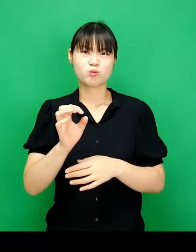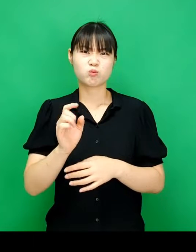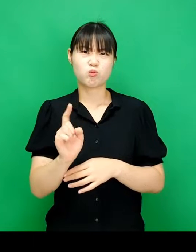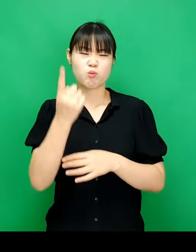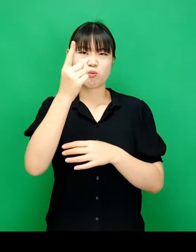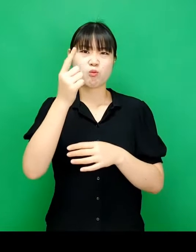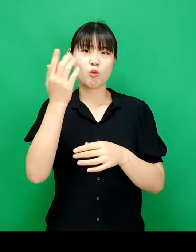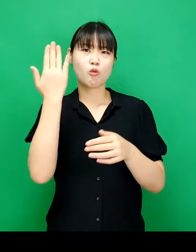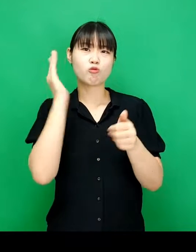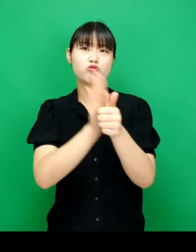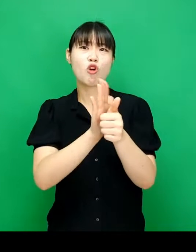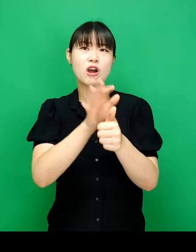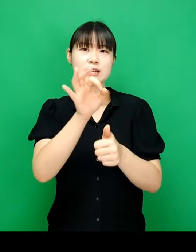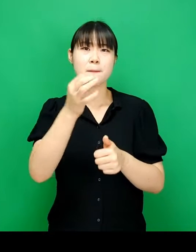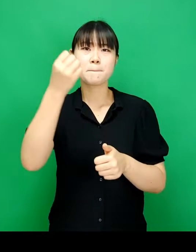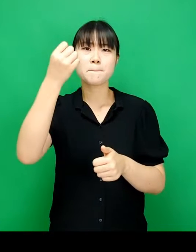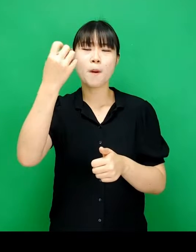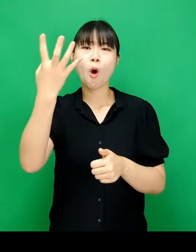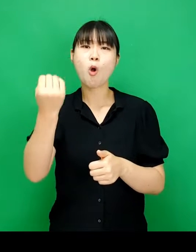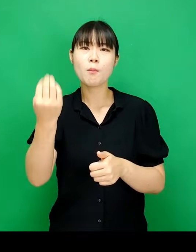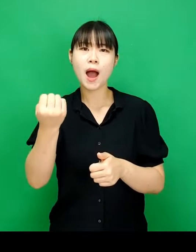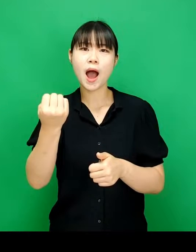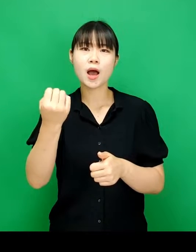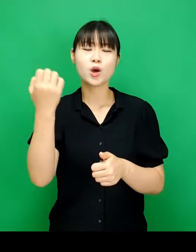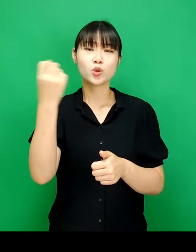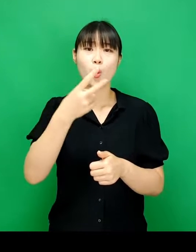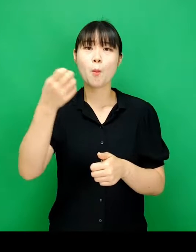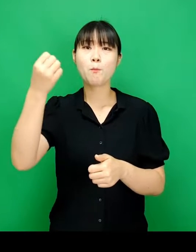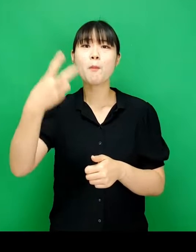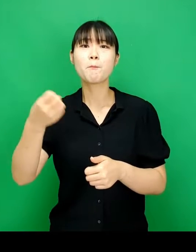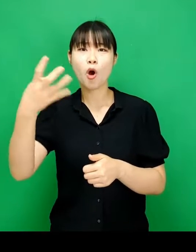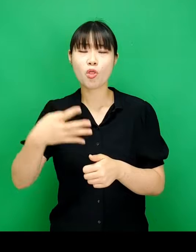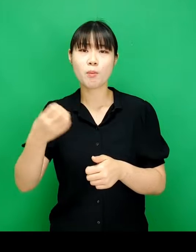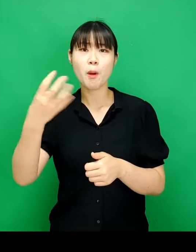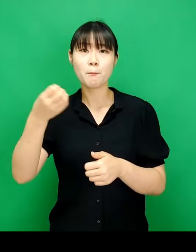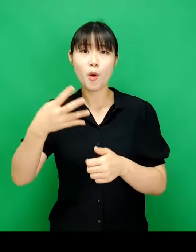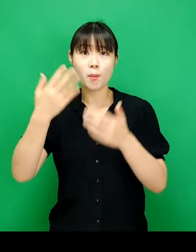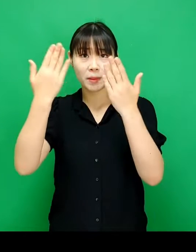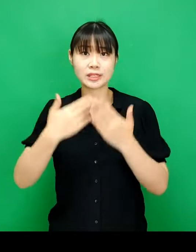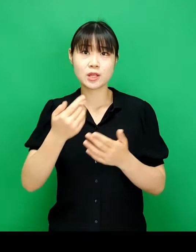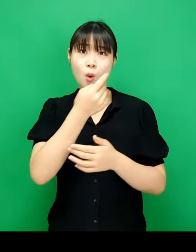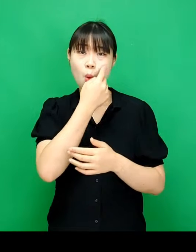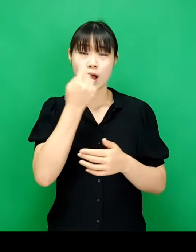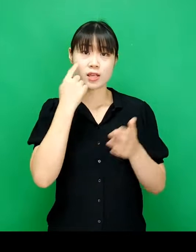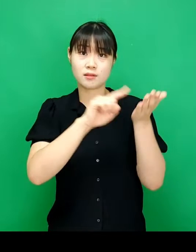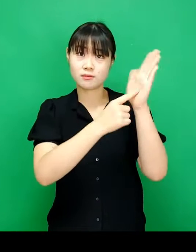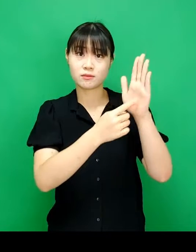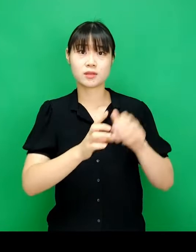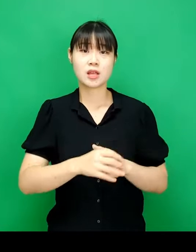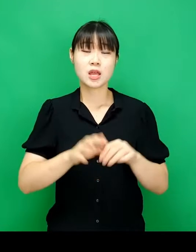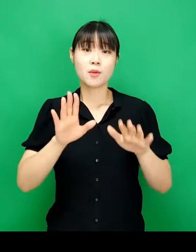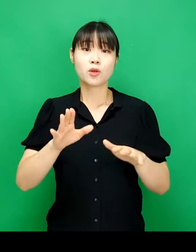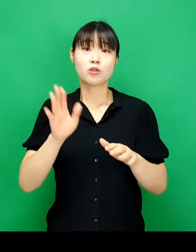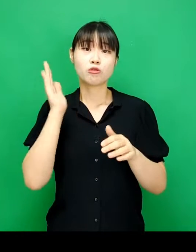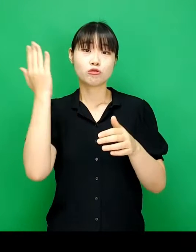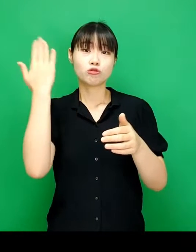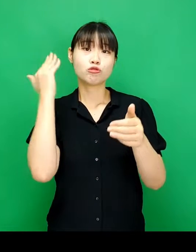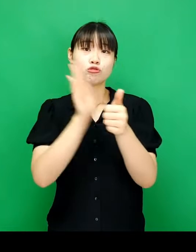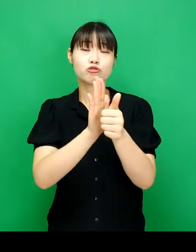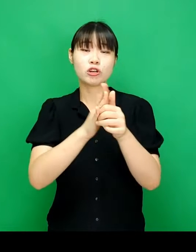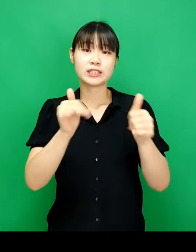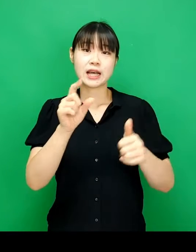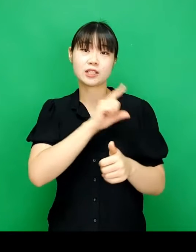고액 후원금을 몇 회에 걸쳐서 얼마나 받았는지 표시됐습니다 이번에는